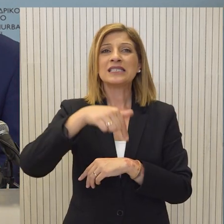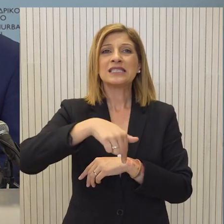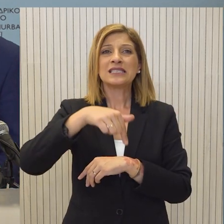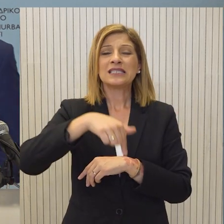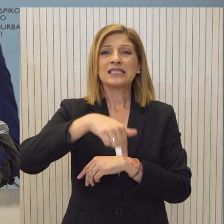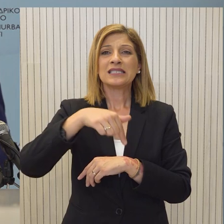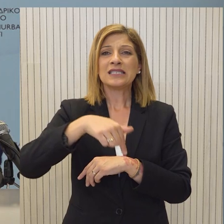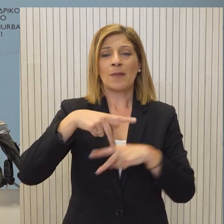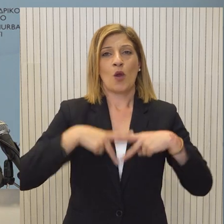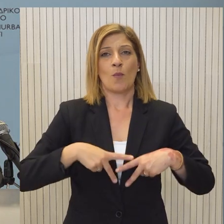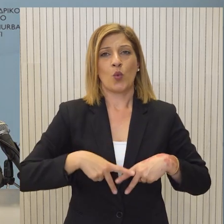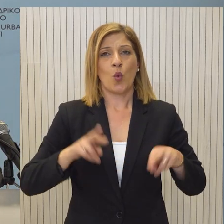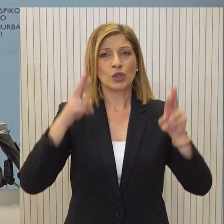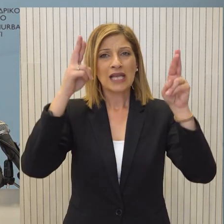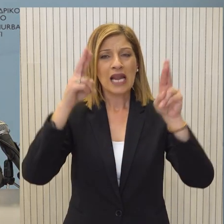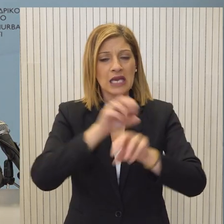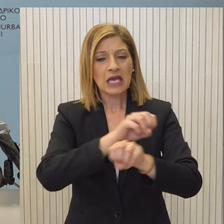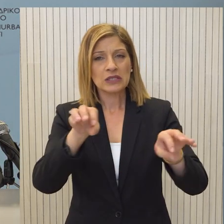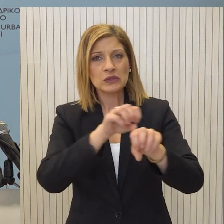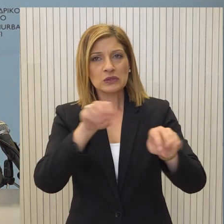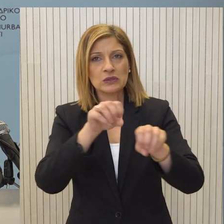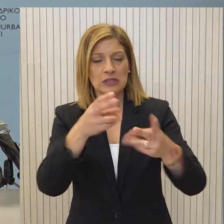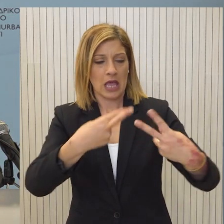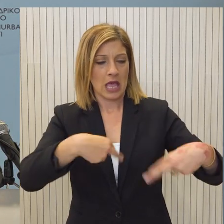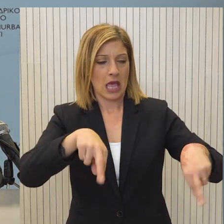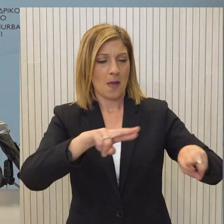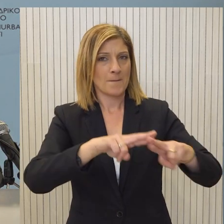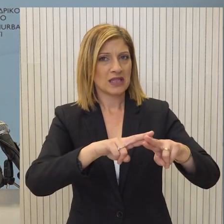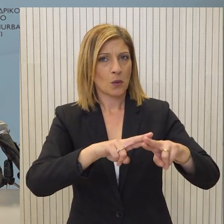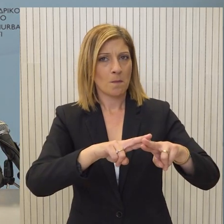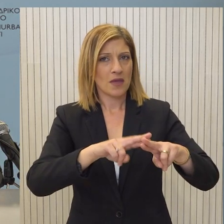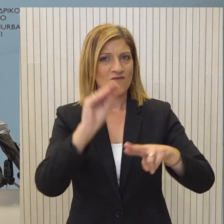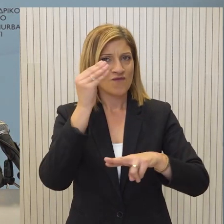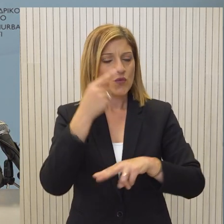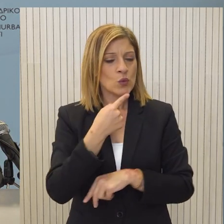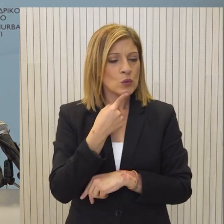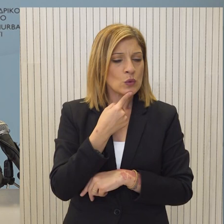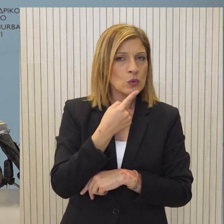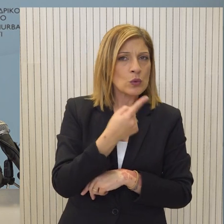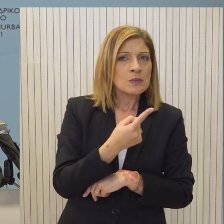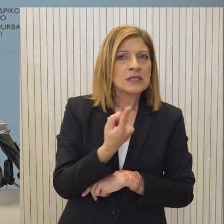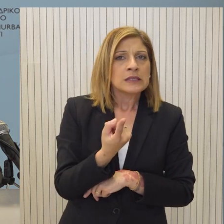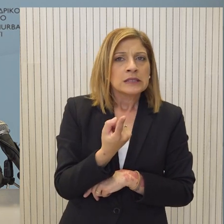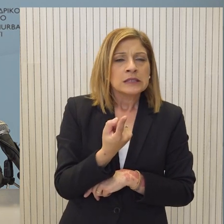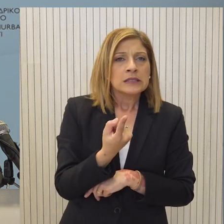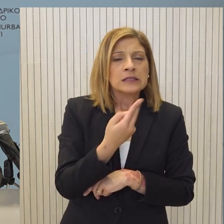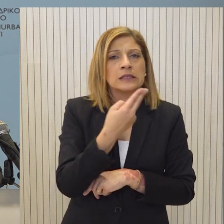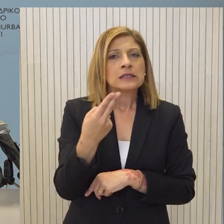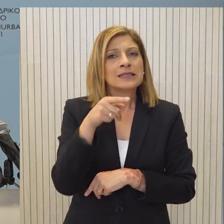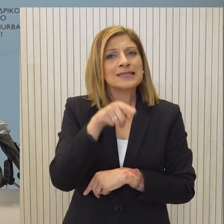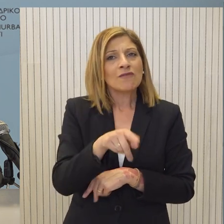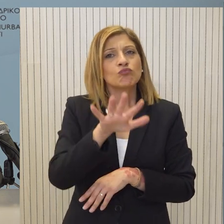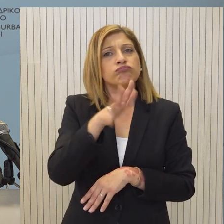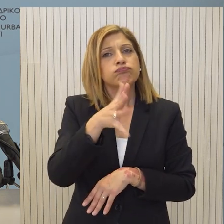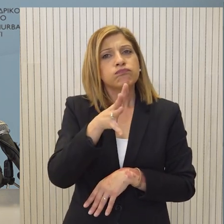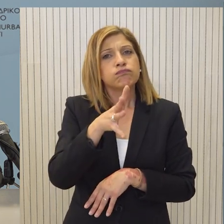νόμος του Ενέργειας ενώπιον των μελών της αρμόδιας κοινοβουλευτικής ομάδας. Αφέθηκαν κάποιες σχέσεις, κάποιες σύνεχο ότι και αυτό